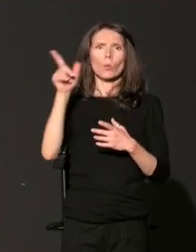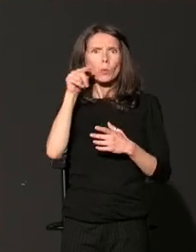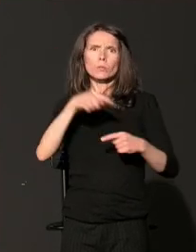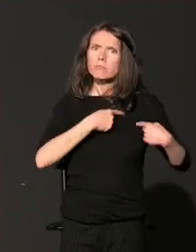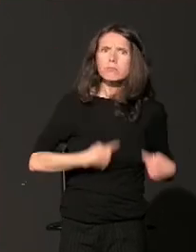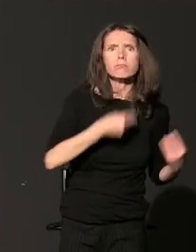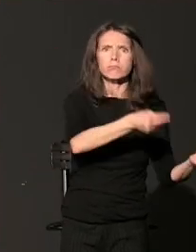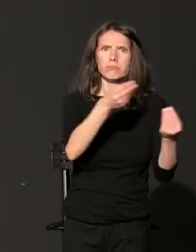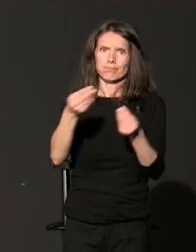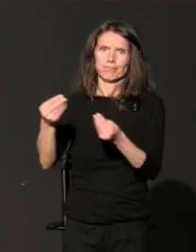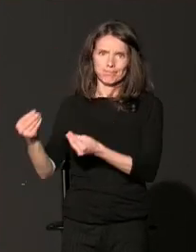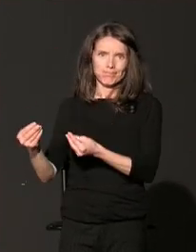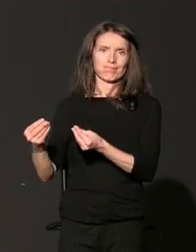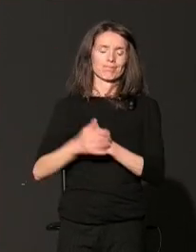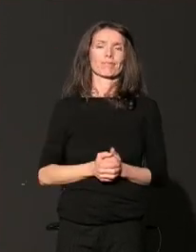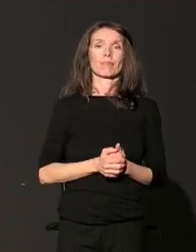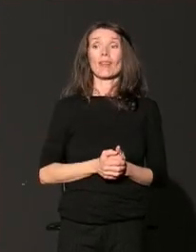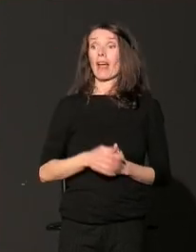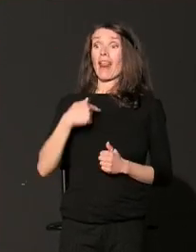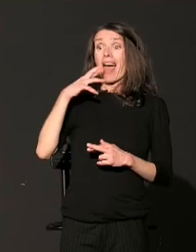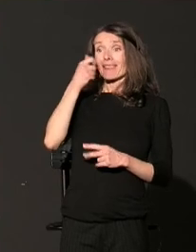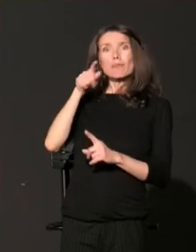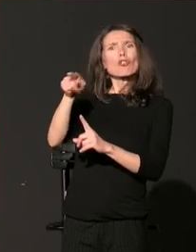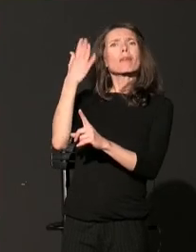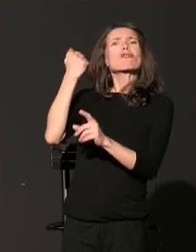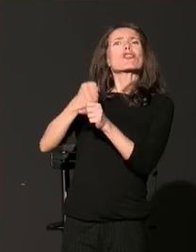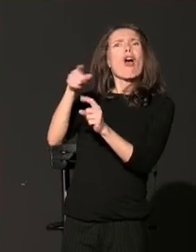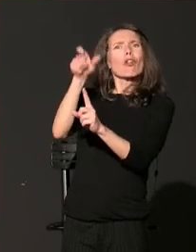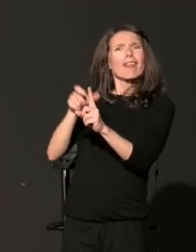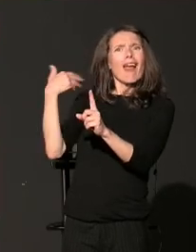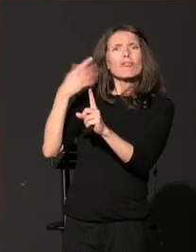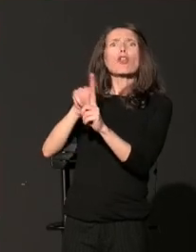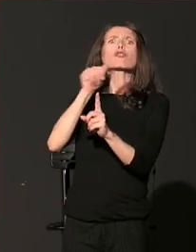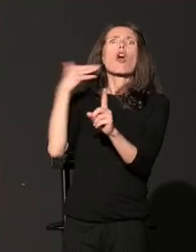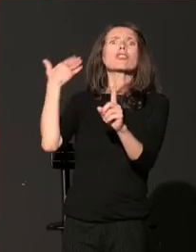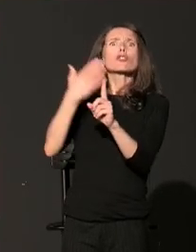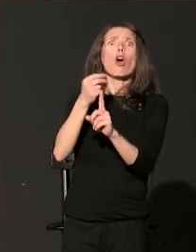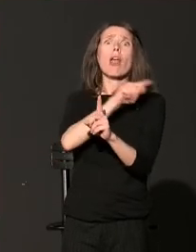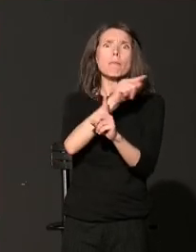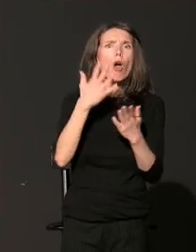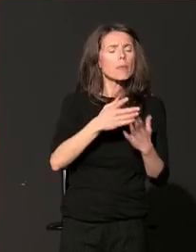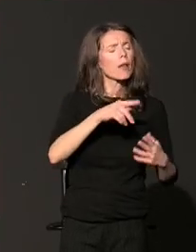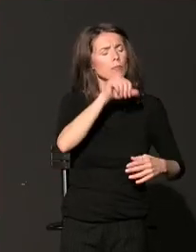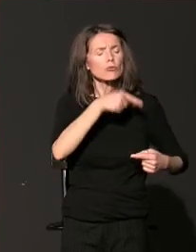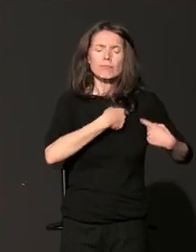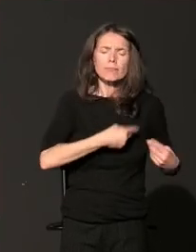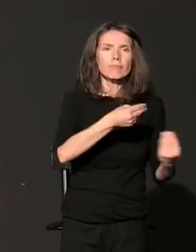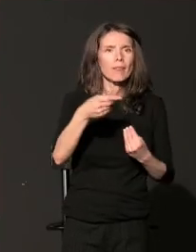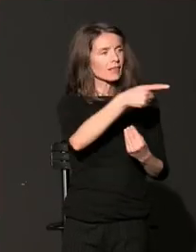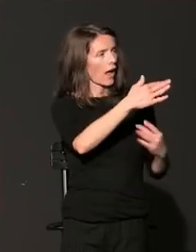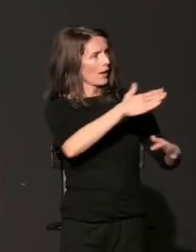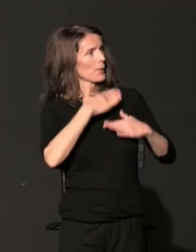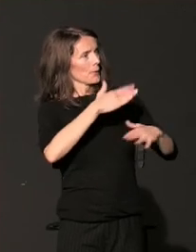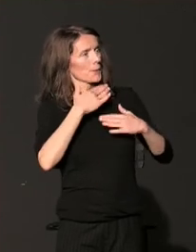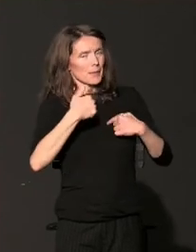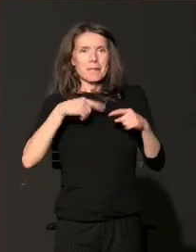velikih i humanih ljudi, sve nas inspirisati da jedni drugi bolje čujemo i razumemo, da vodimo računa